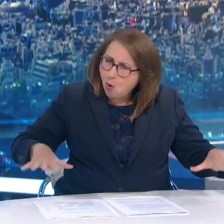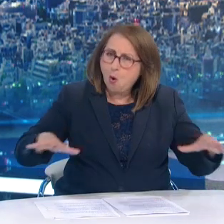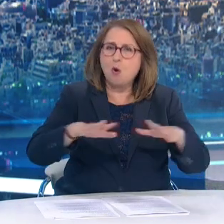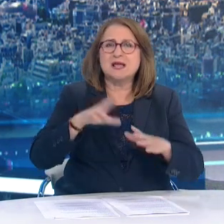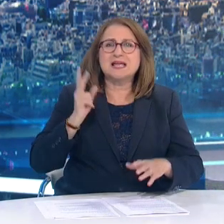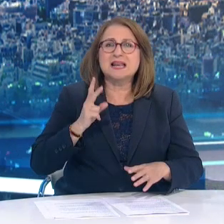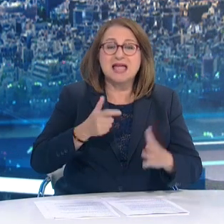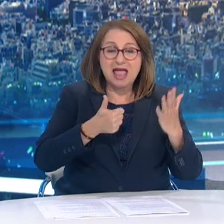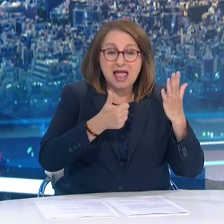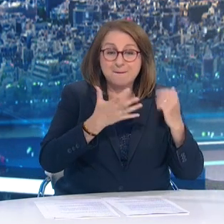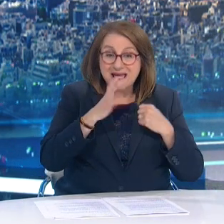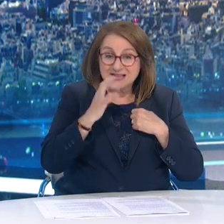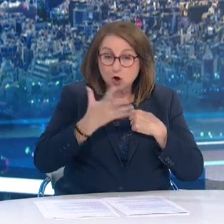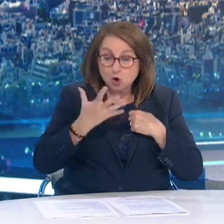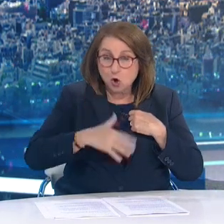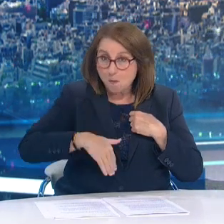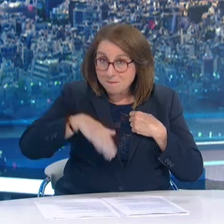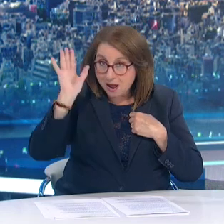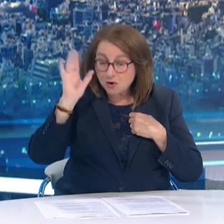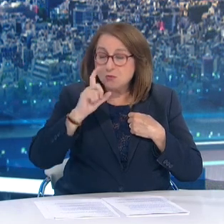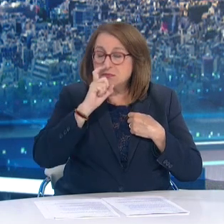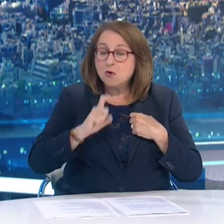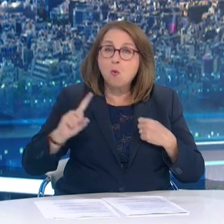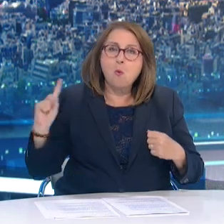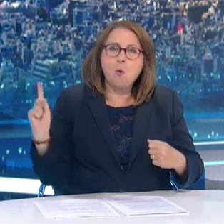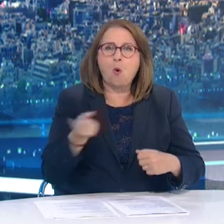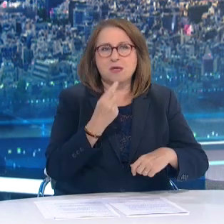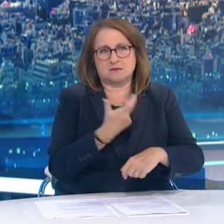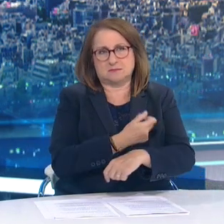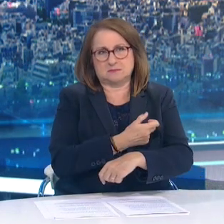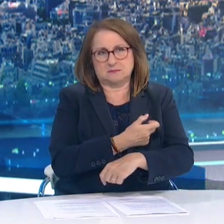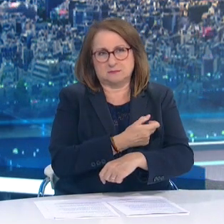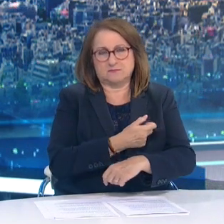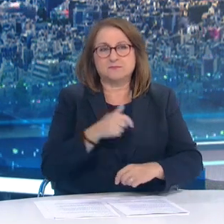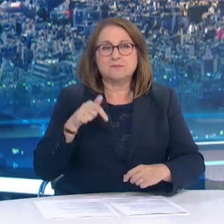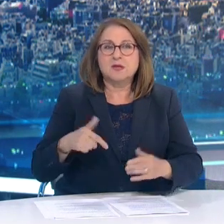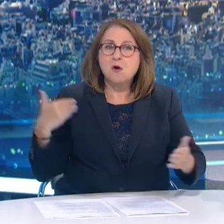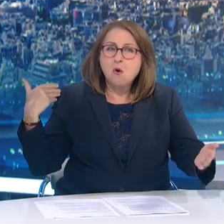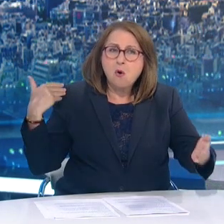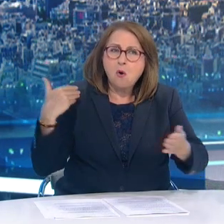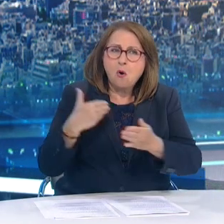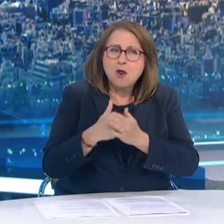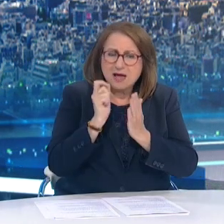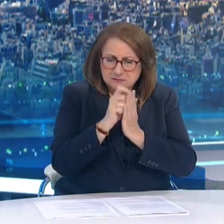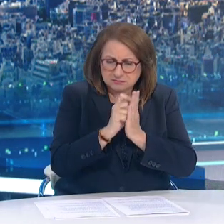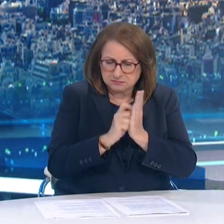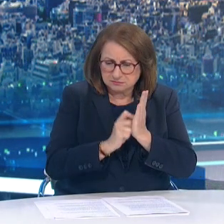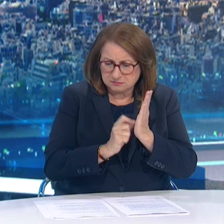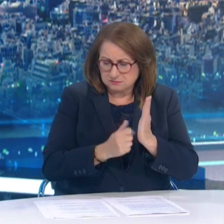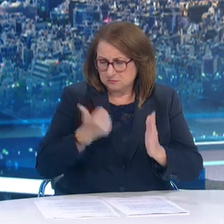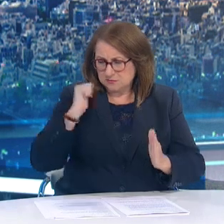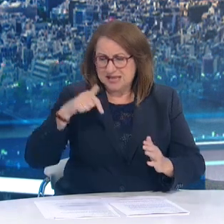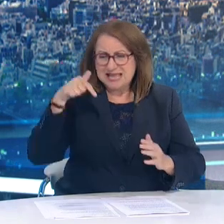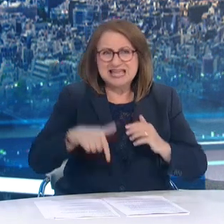ηλικίας άνω των 50 ετών. Ας μην ξεχνάμε ότι σύμφωνα με τα πρόσφατα δεδομένα που ανακοίνεσαι μόλις προχτές ο Γενικός